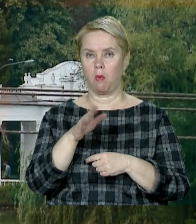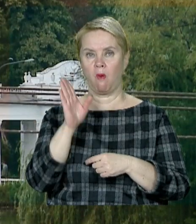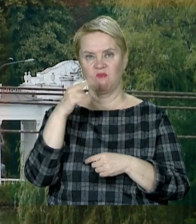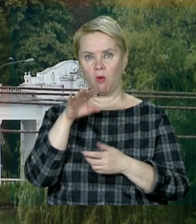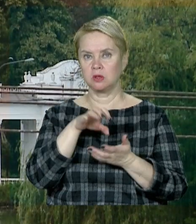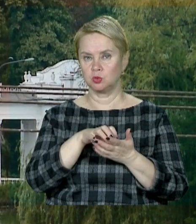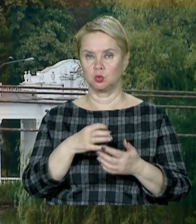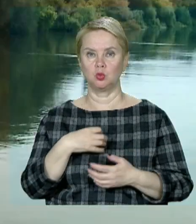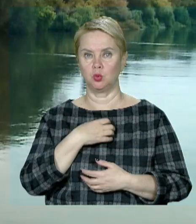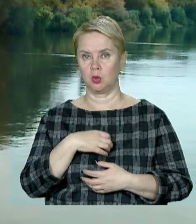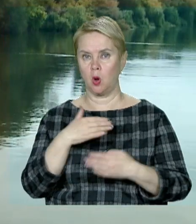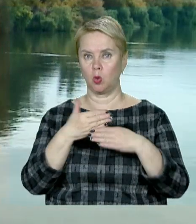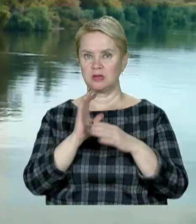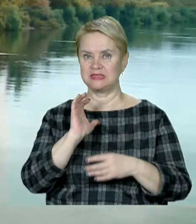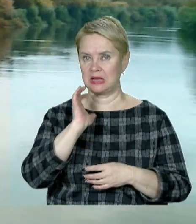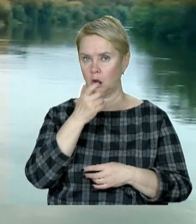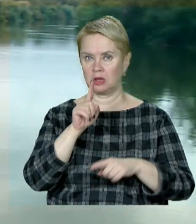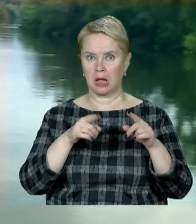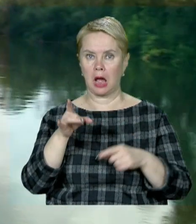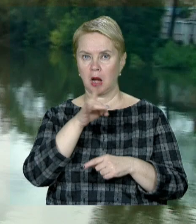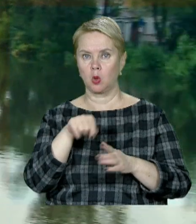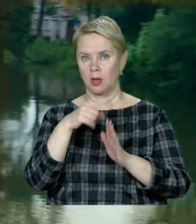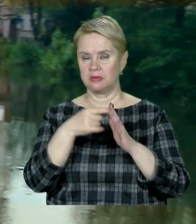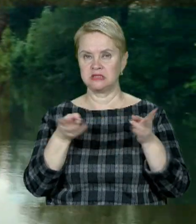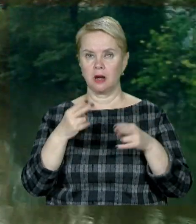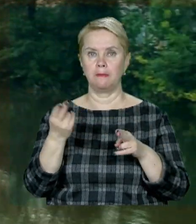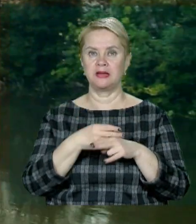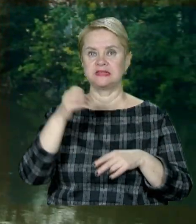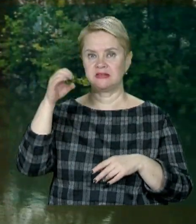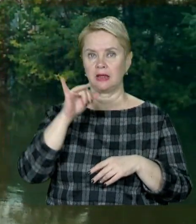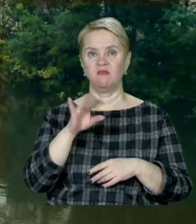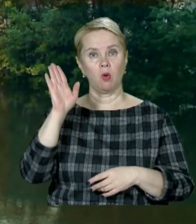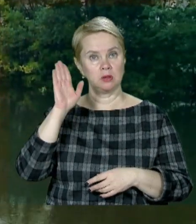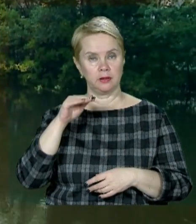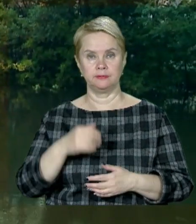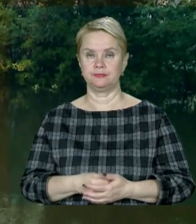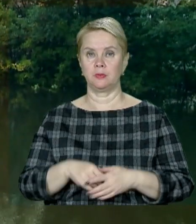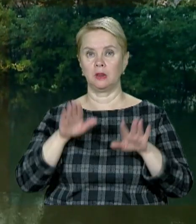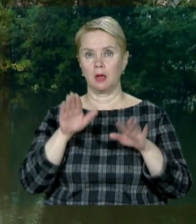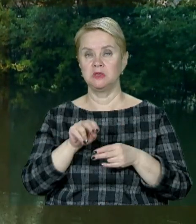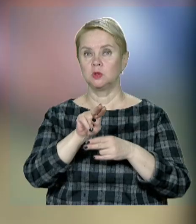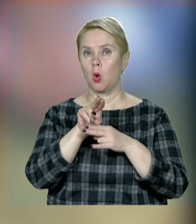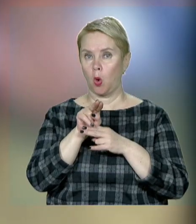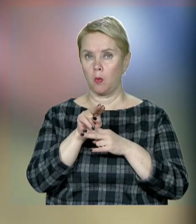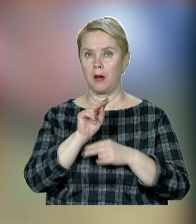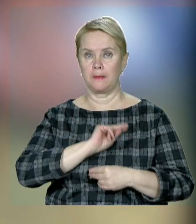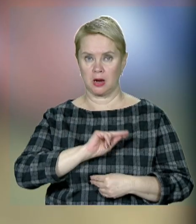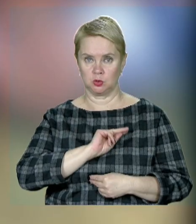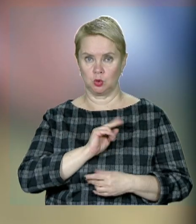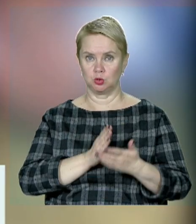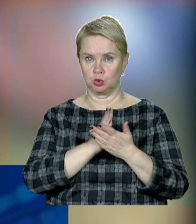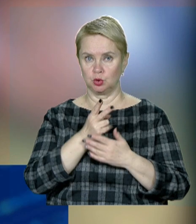водній інфраструктурі. Руйнування серйозні. Декілька районів міста лишились без світла та води. «На місці обстрілу працюють